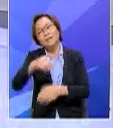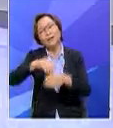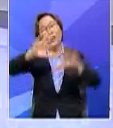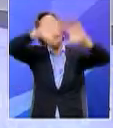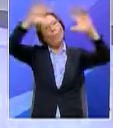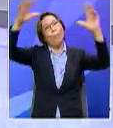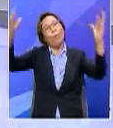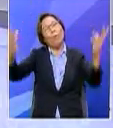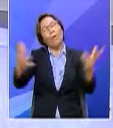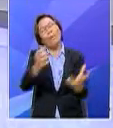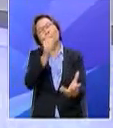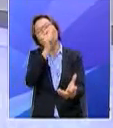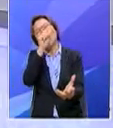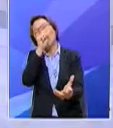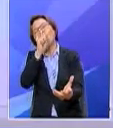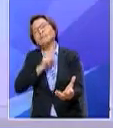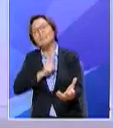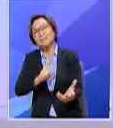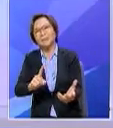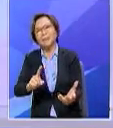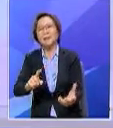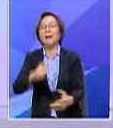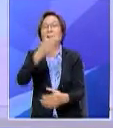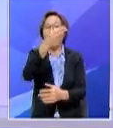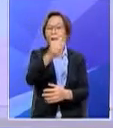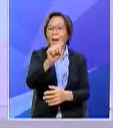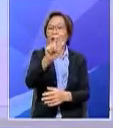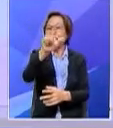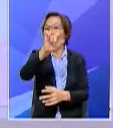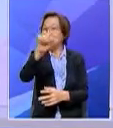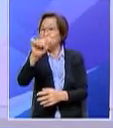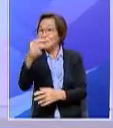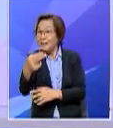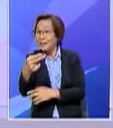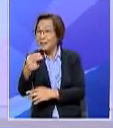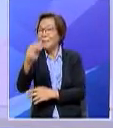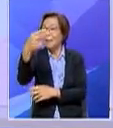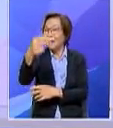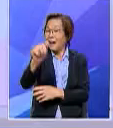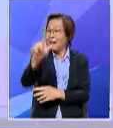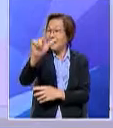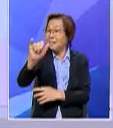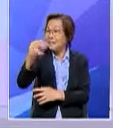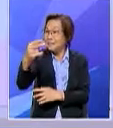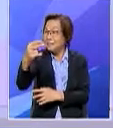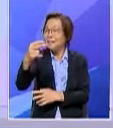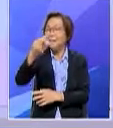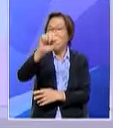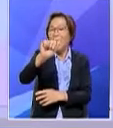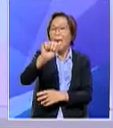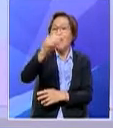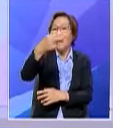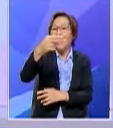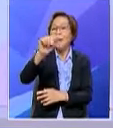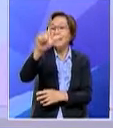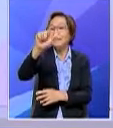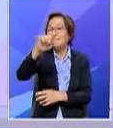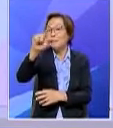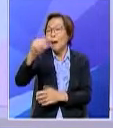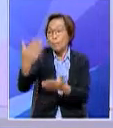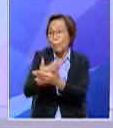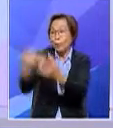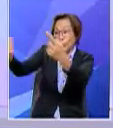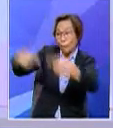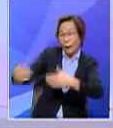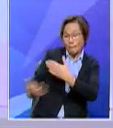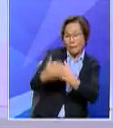nasib dan saya nak tanya dan Heliza Heliza baru balik dari Syria dia bukan